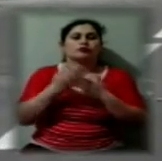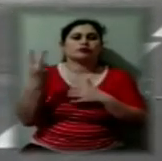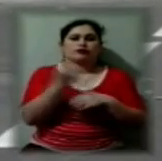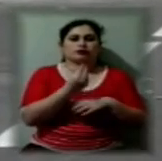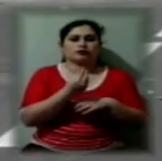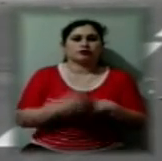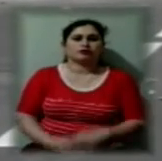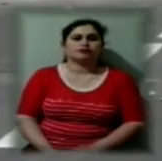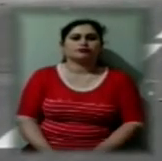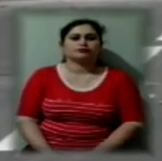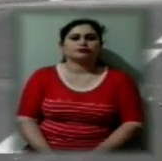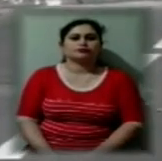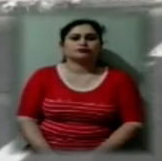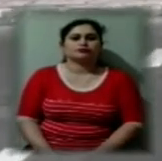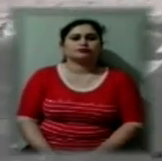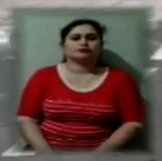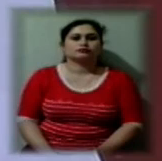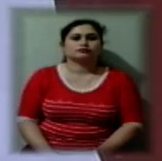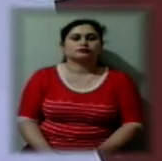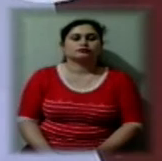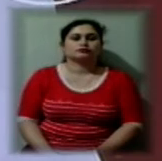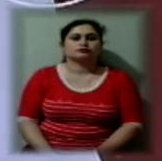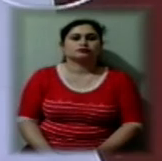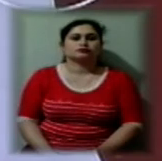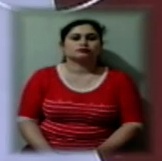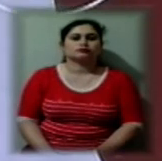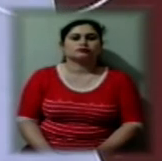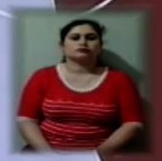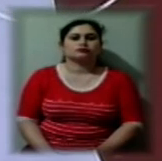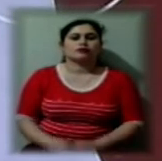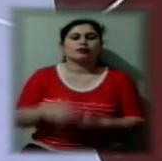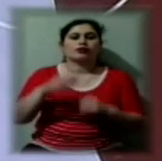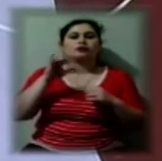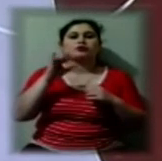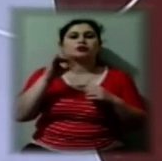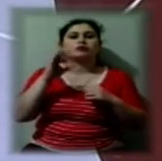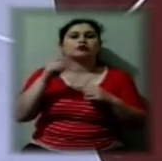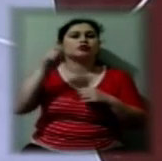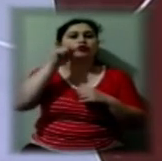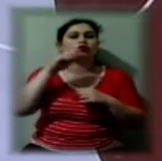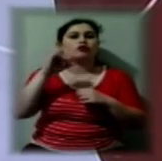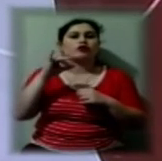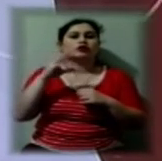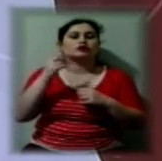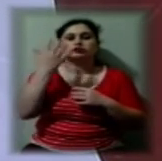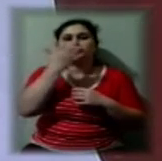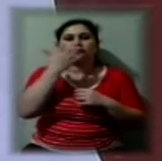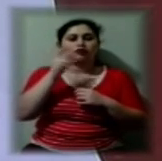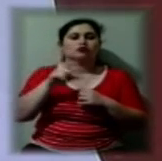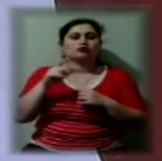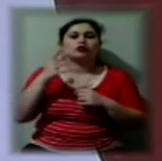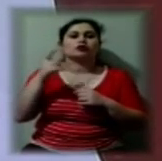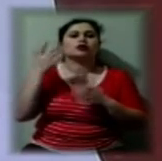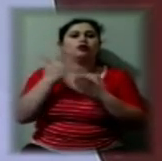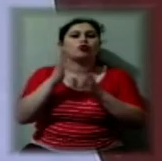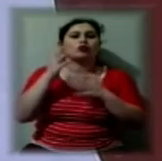Микляк, Владислав Копрєєв, новини на Суспільному, Херсон. Підприємство Українського товариства незрячих людей розташоване на вулиці Гетьмана